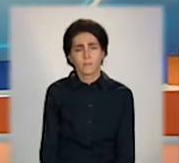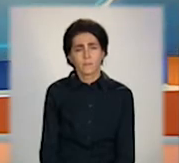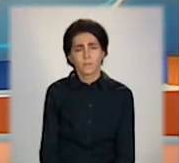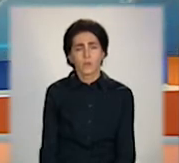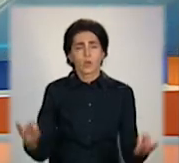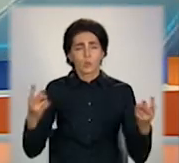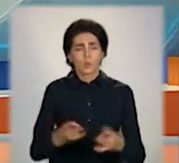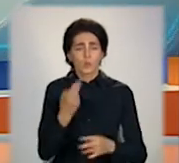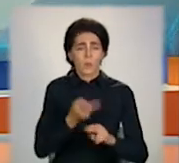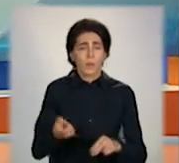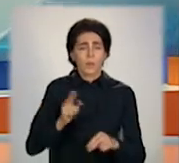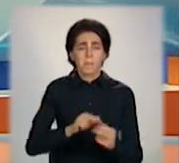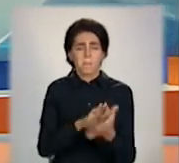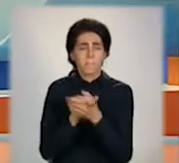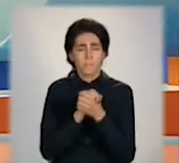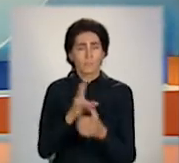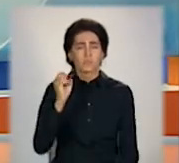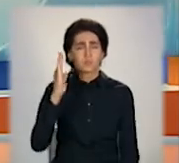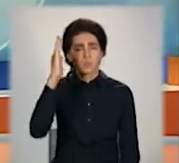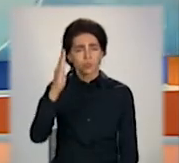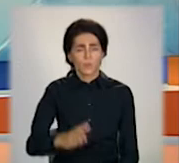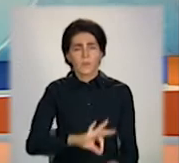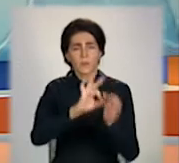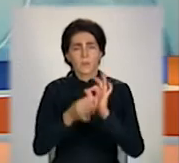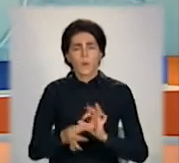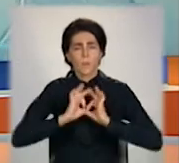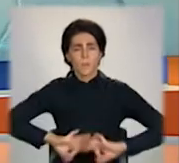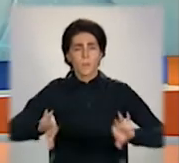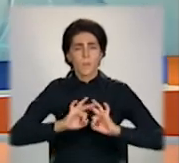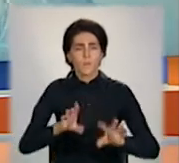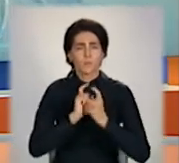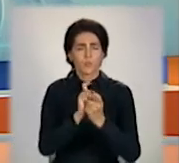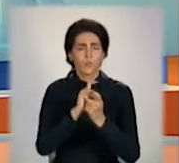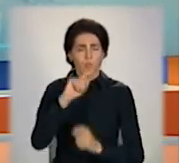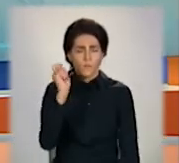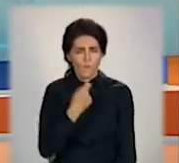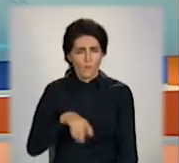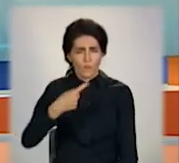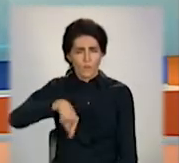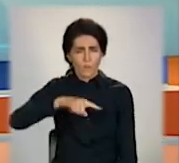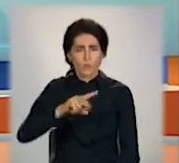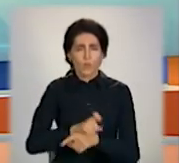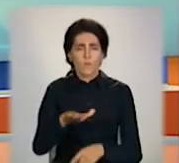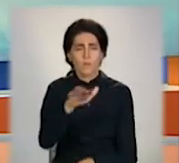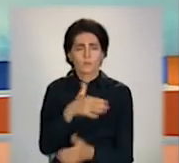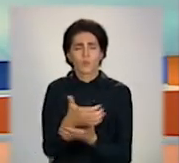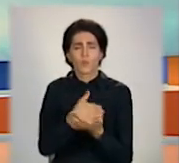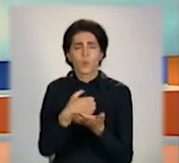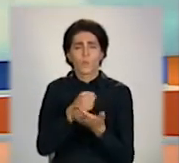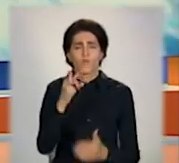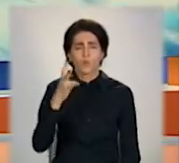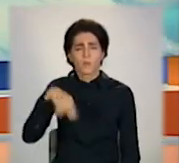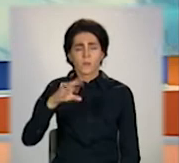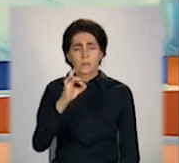мирного майбутнього сповіді свідків збройного конфлікту на Донбасі збирає фонд Ріната Ахметова. До